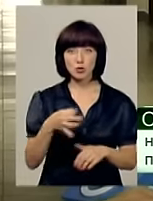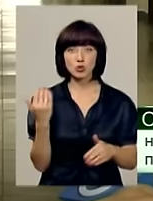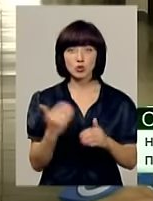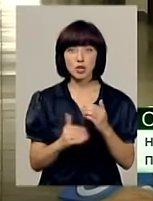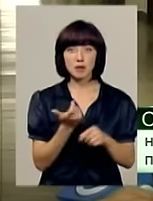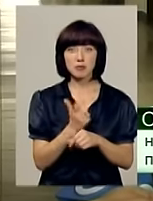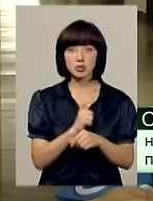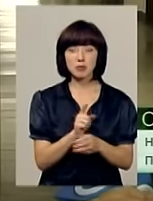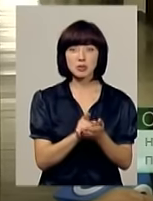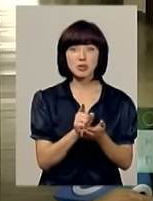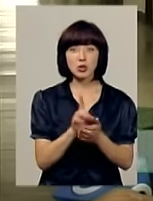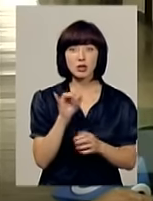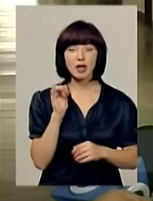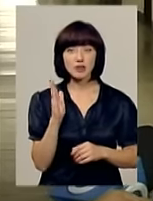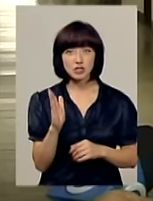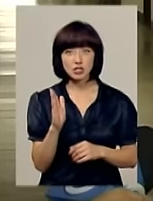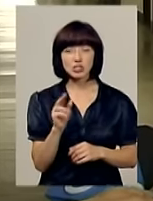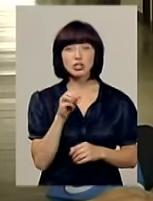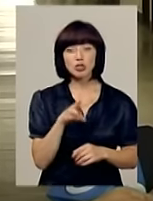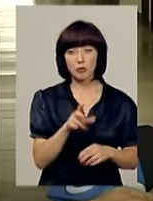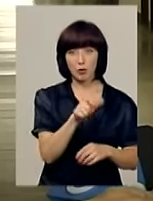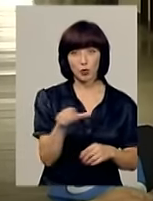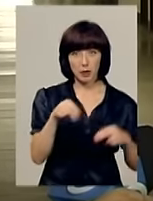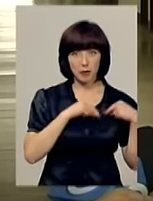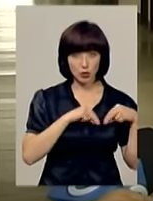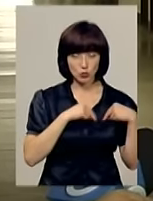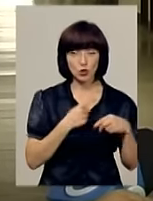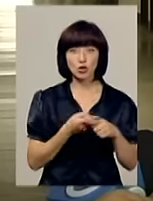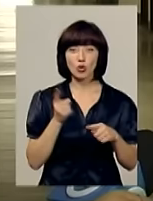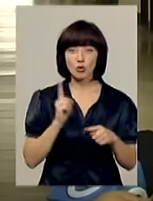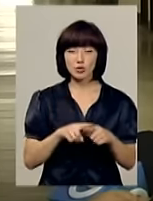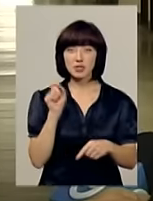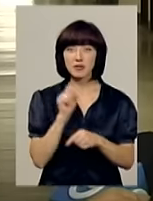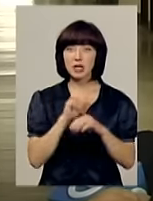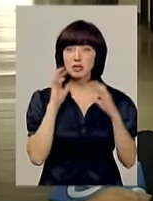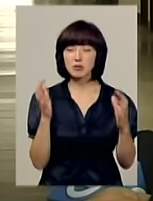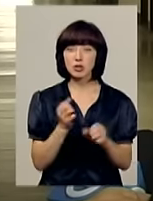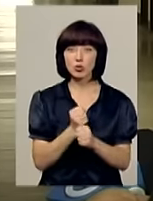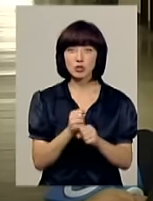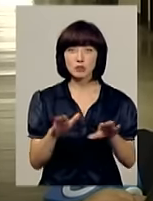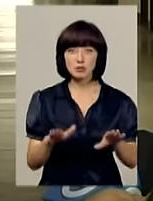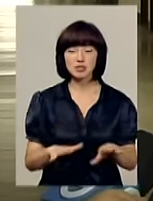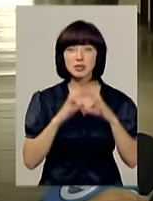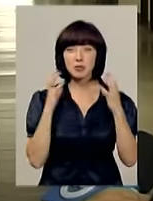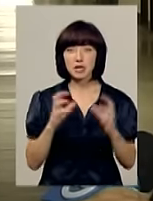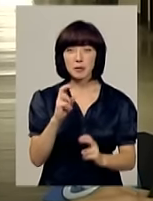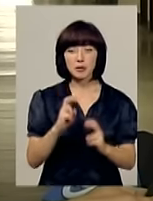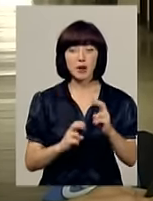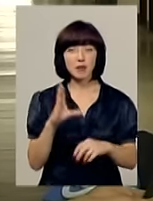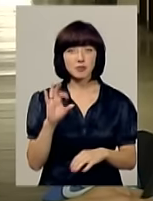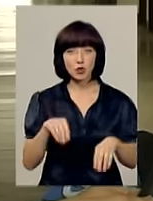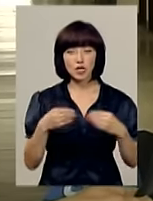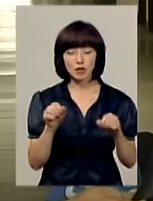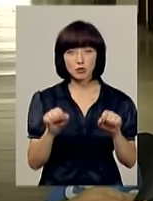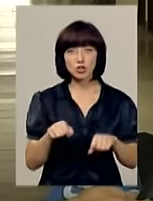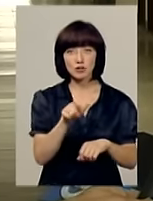більше пенсіонерів, ніж працюючих. Тому завдання – зберегти робоче місце, зберегти підприємство, дати можливість